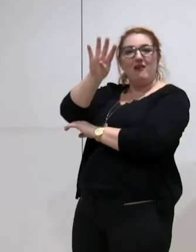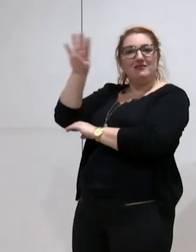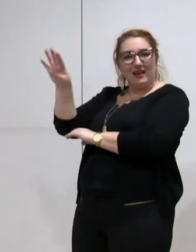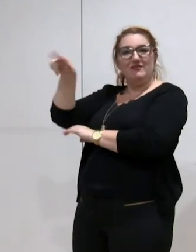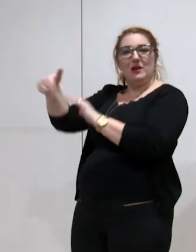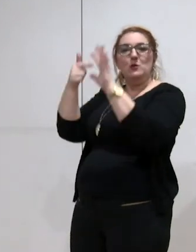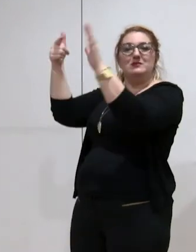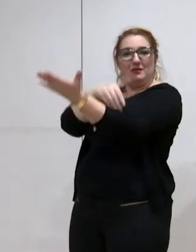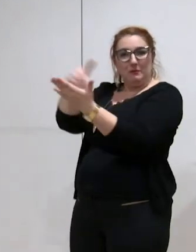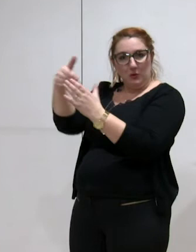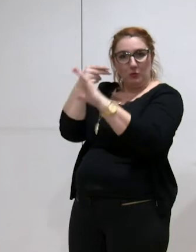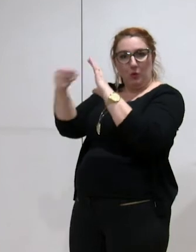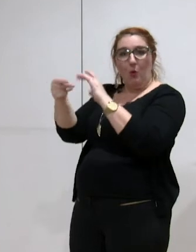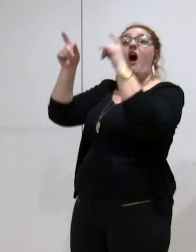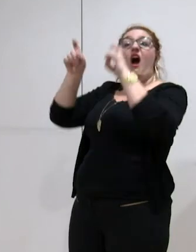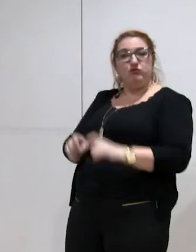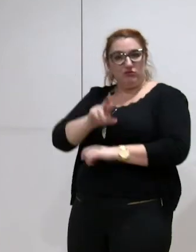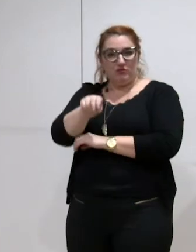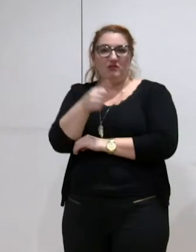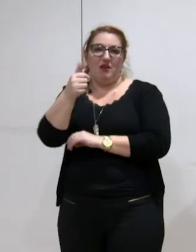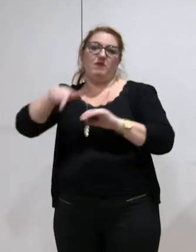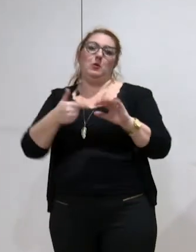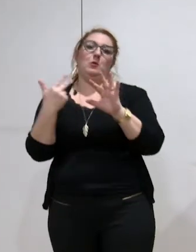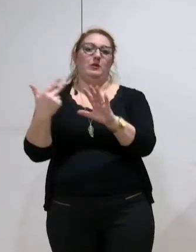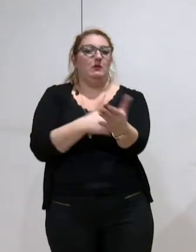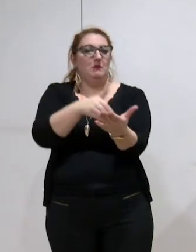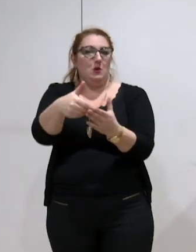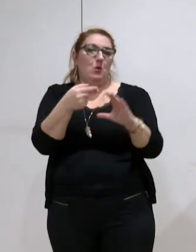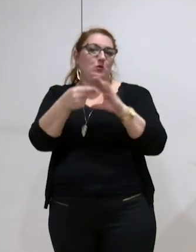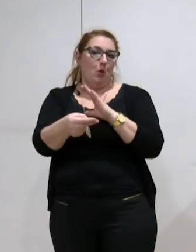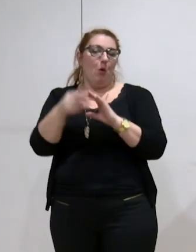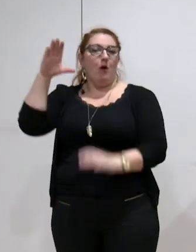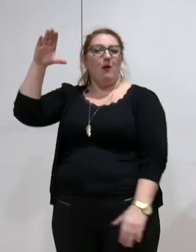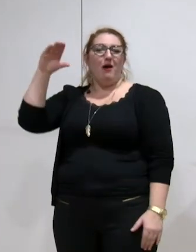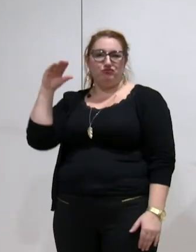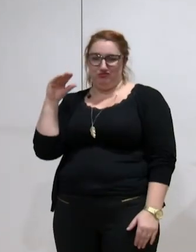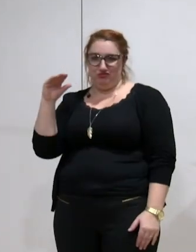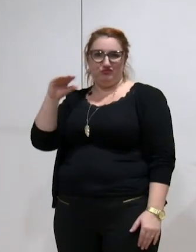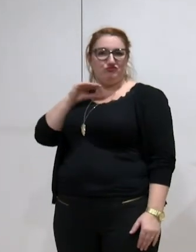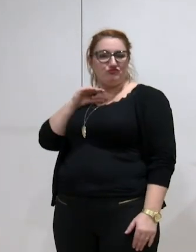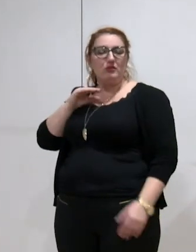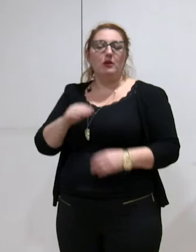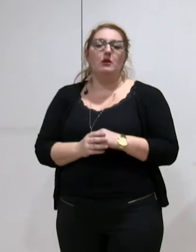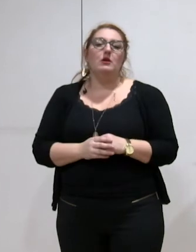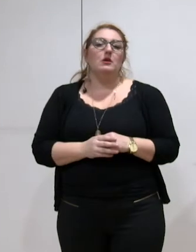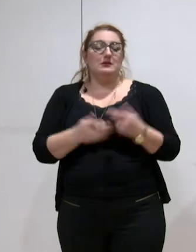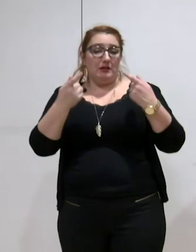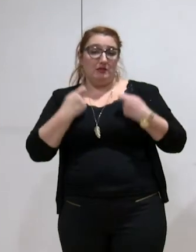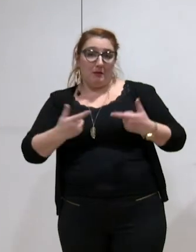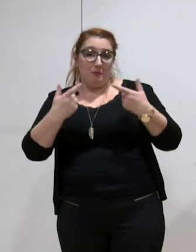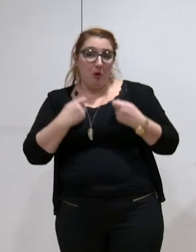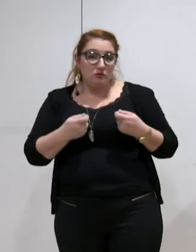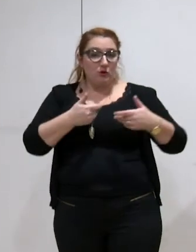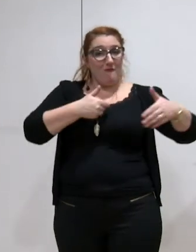,7 millions d'euros à 31,8 millions d'euros. Cela correspond donc aux recettes et aux dépenses de fonctionnement